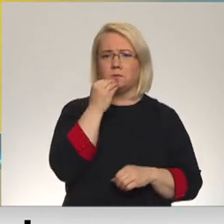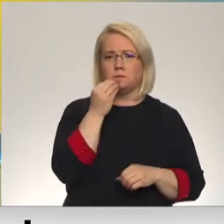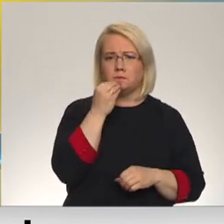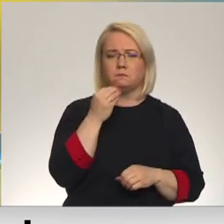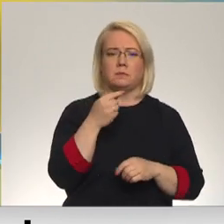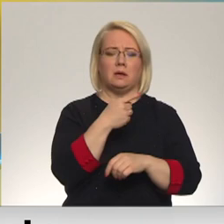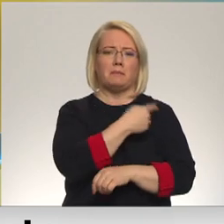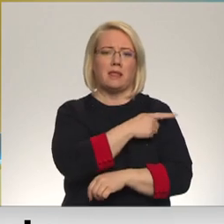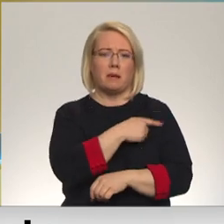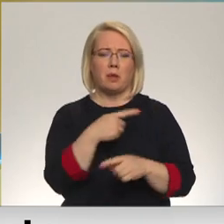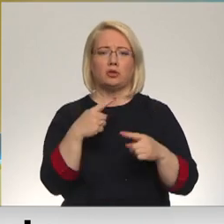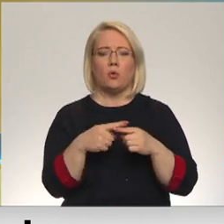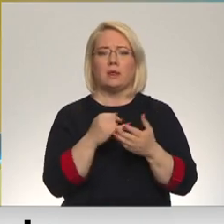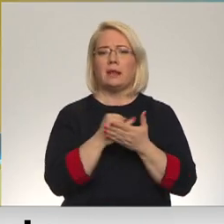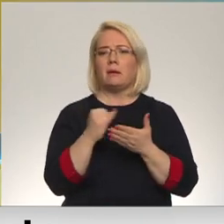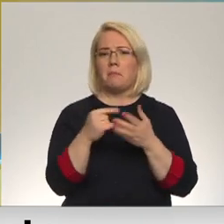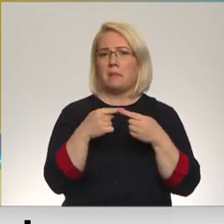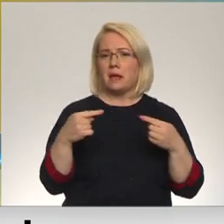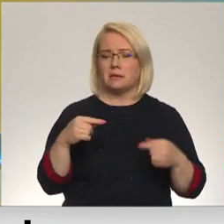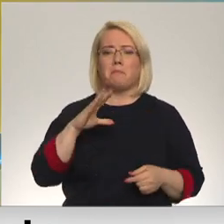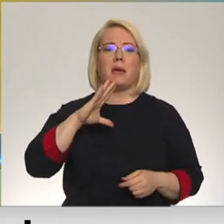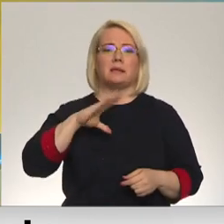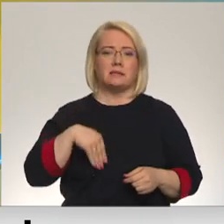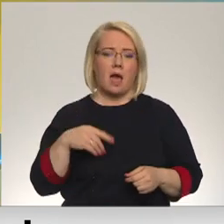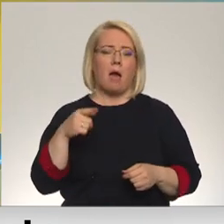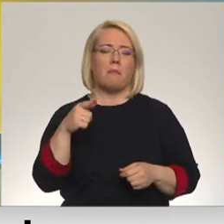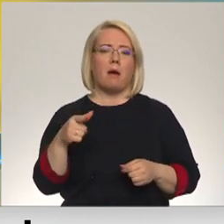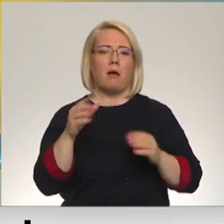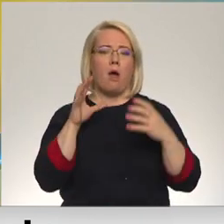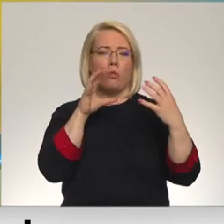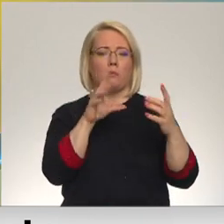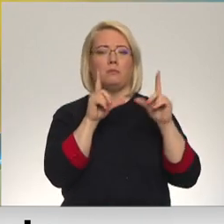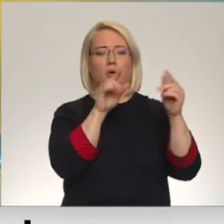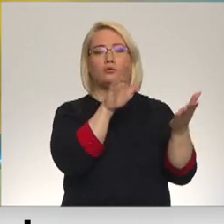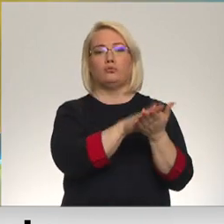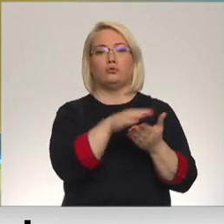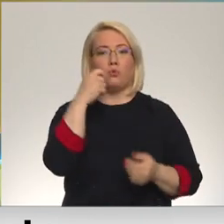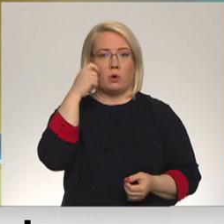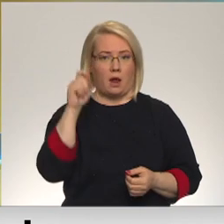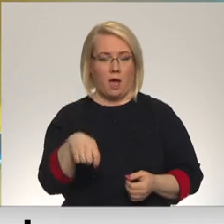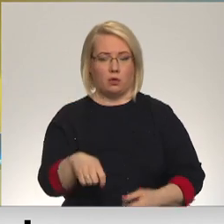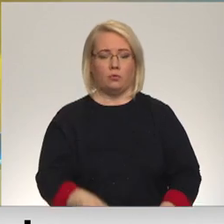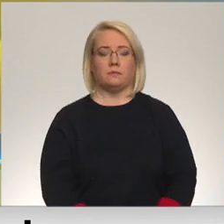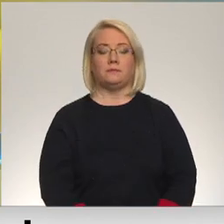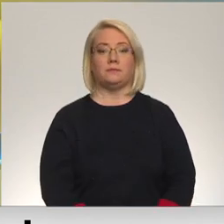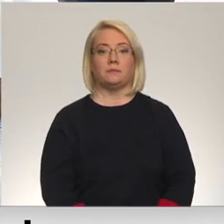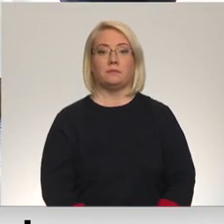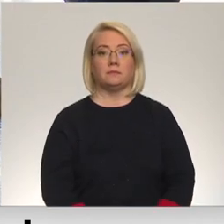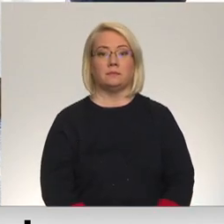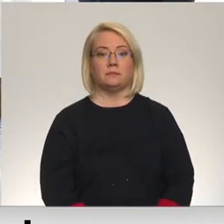medikamentas un higienas preces, kas pēc tam ar autobusiem dosies uz Ukrainu. Turpinu, māda arī līdzītā.